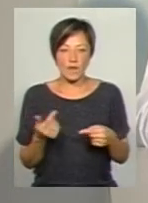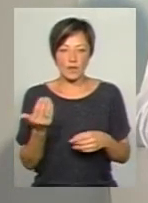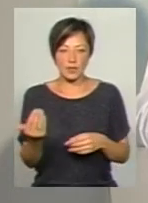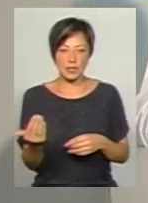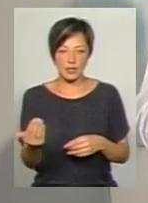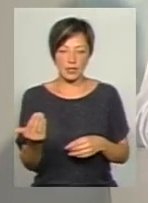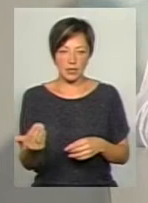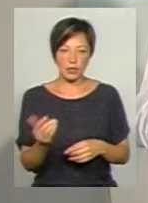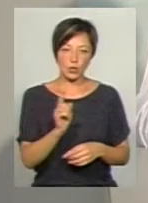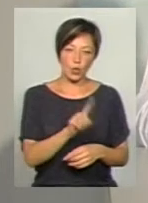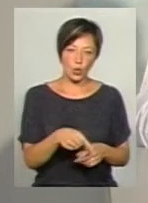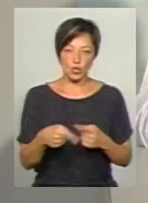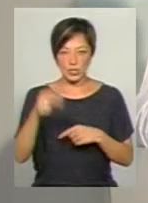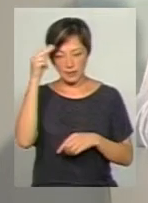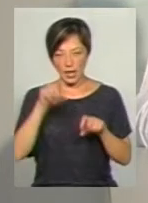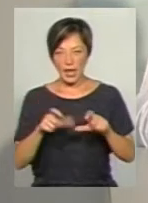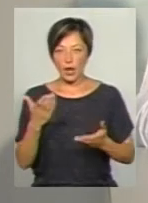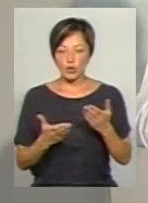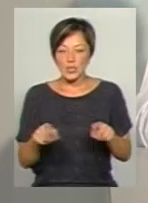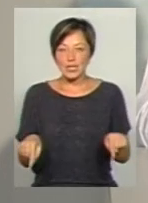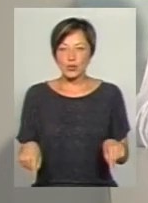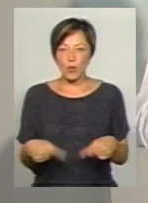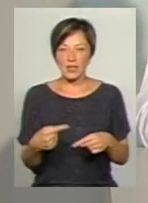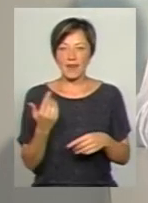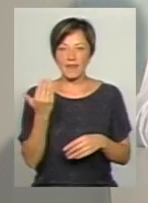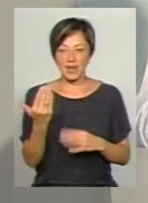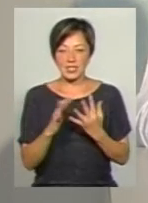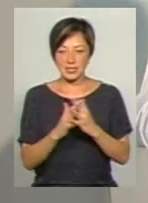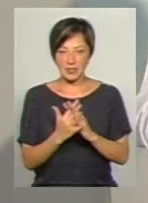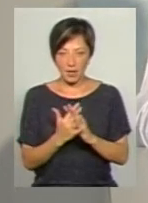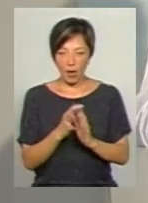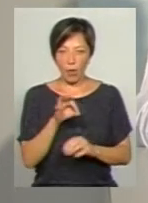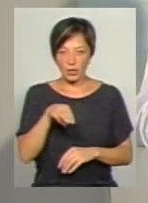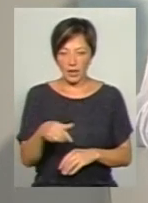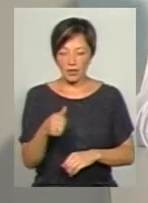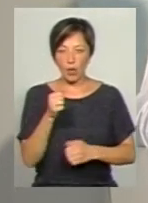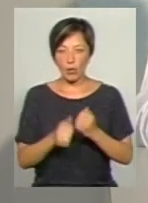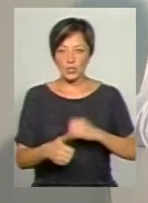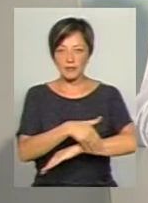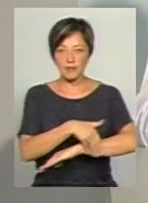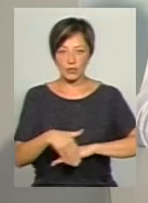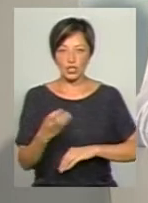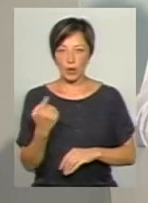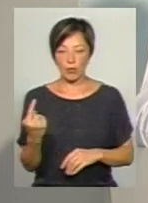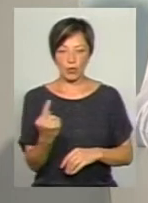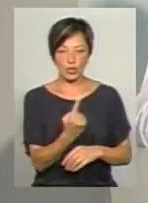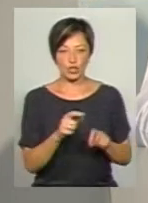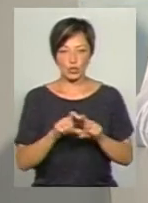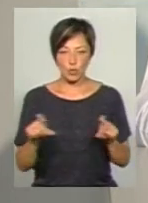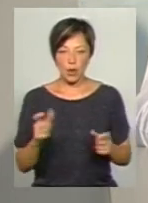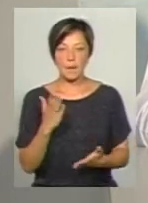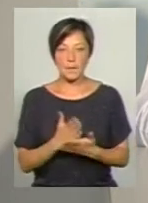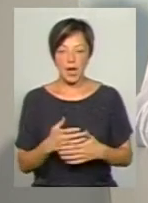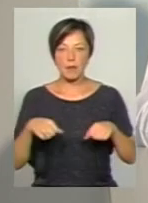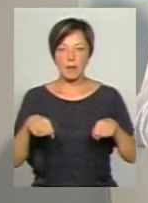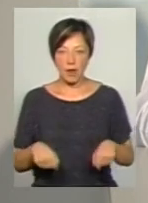закладу. Якщо засновник лісогринівецького об'єднаної територіальної громади вирішить відкрити на кожній вулиці у селі Гнатівці ще по одній школі, вона має